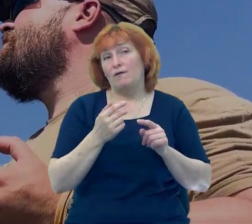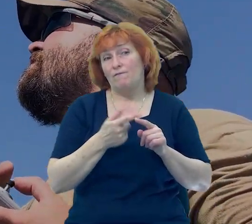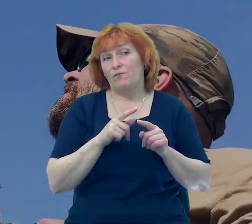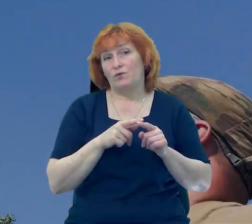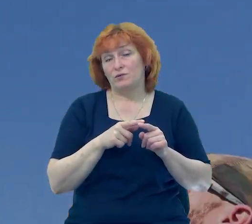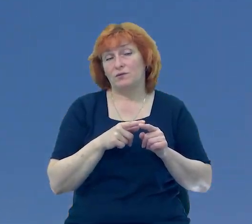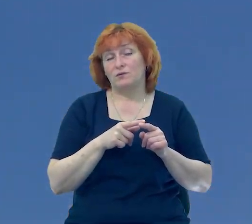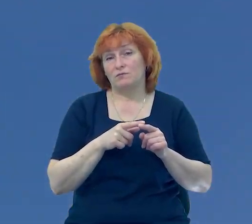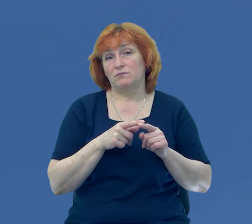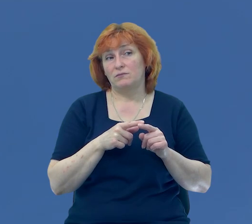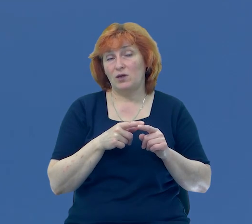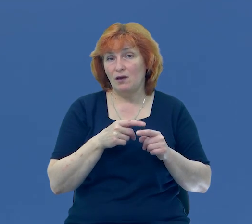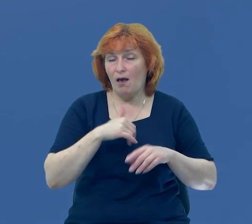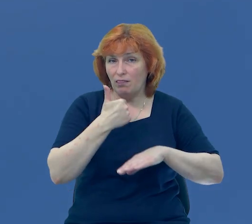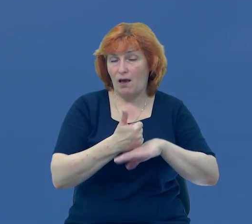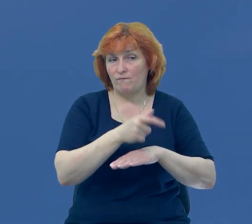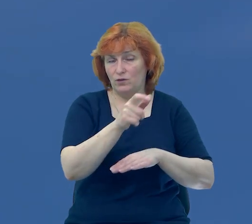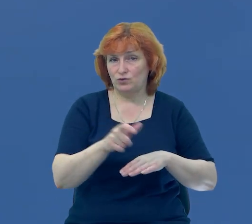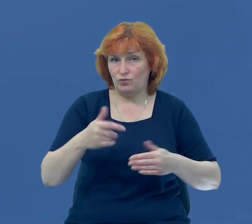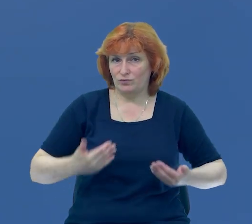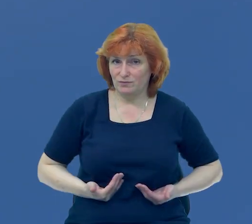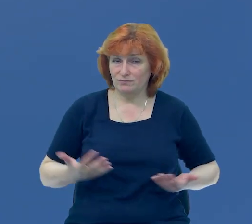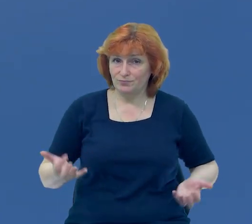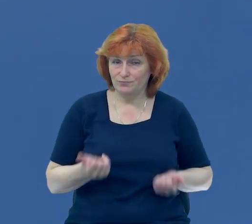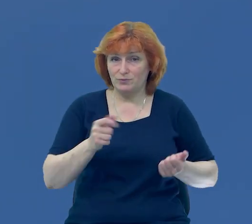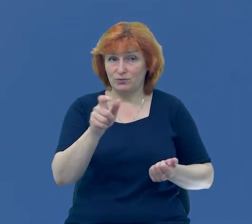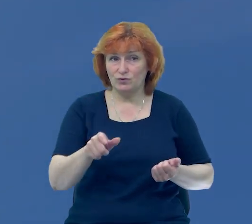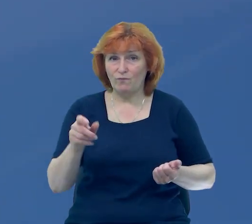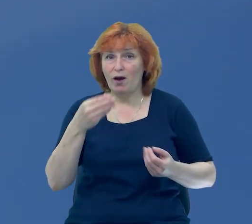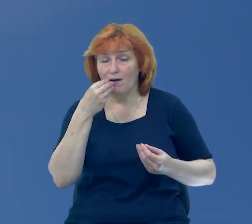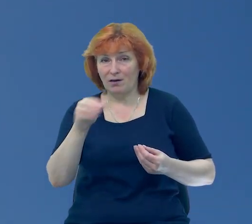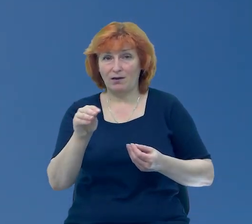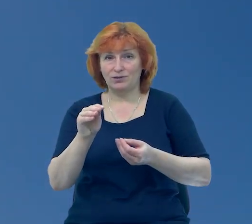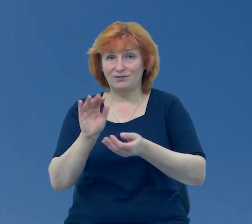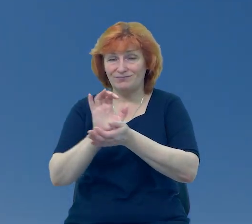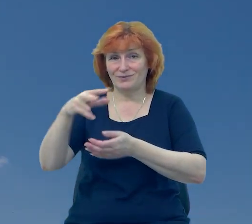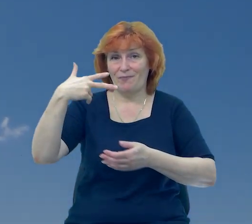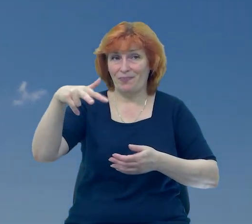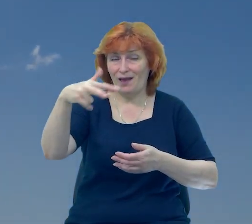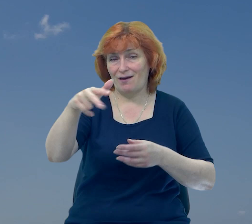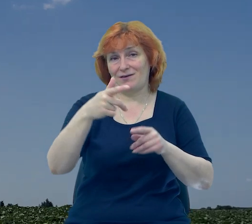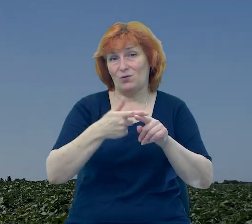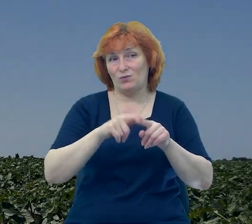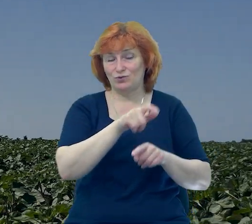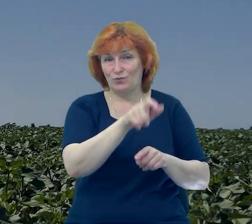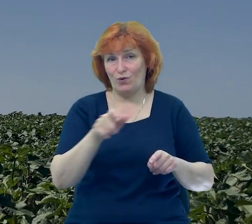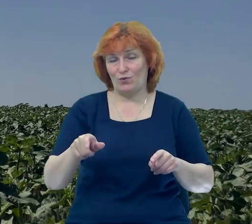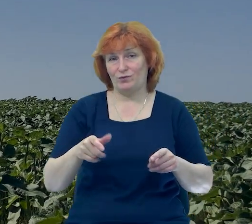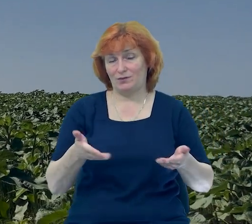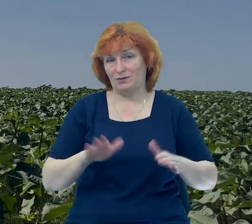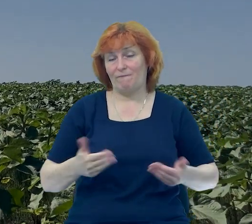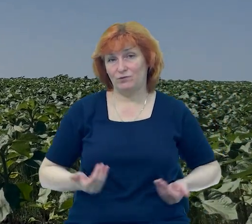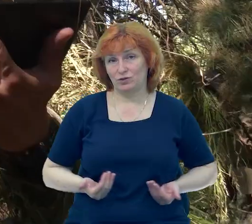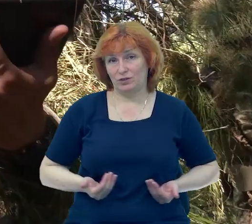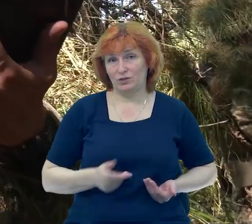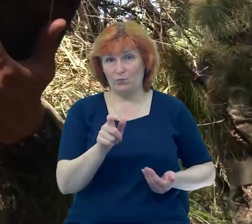наражати своє життя на небезпеку. Краще використовувати техніку там, де це можливо, звісно, і зберегти